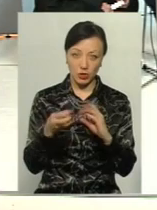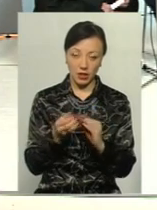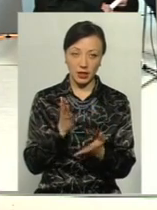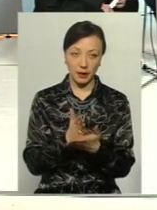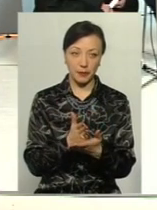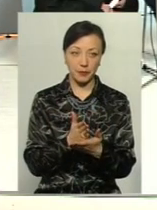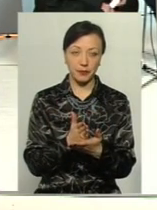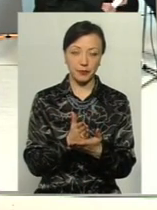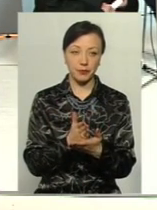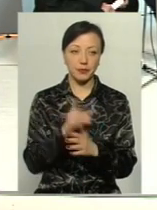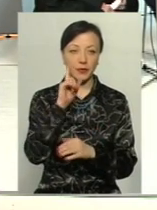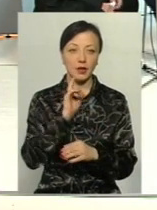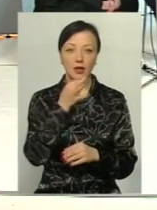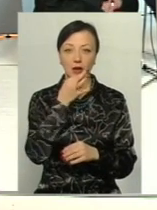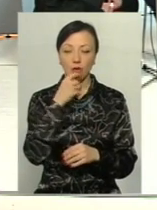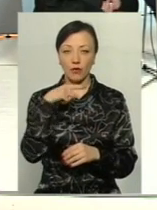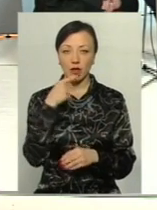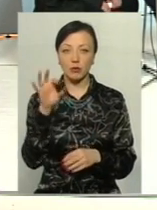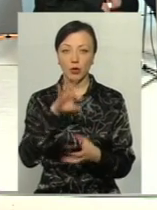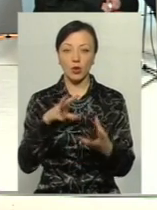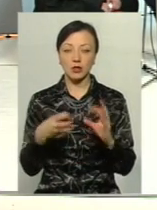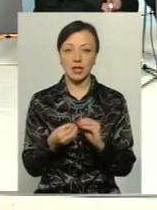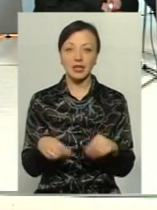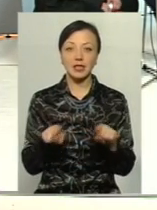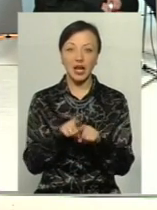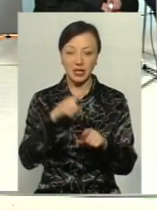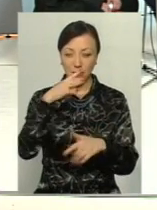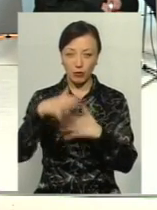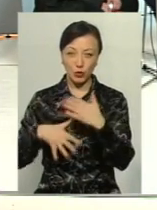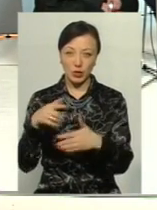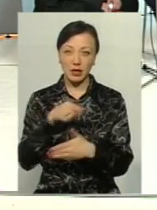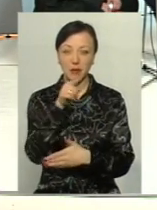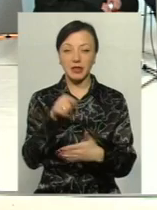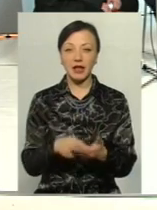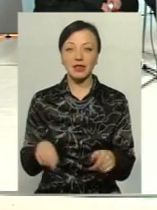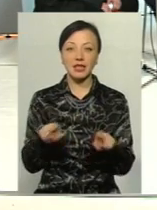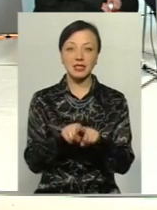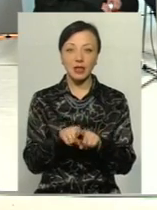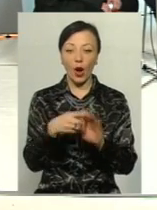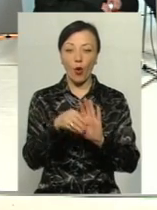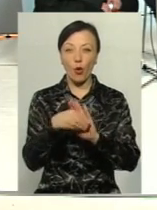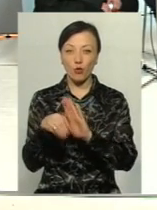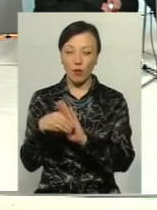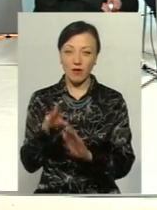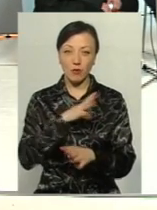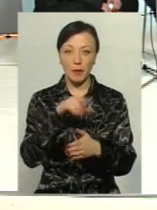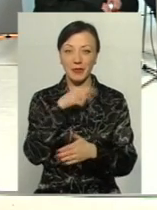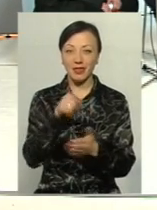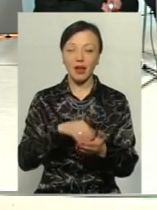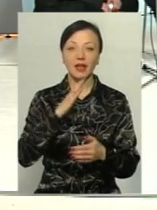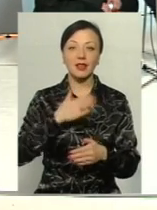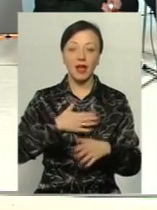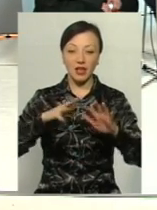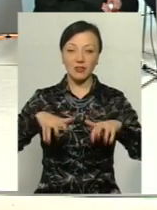є. Поки що зарано говорити про результати. Настільки заплутані були питання, настільки корумповані були питання, що наше